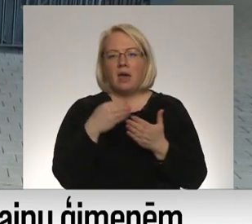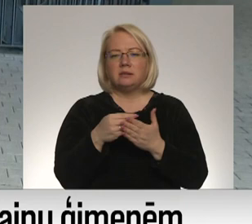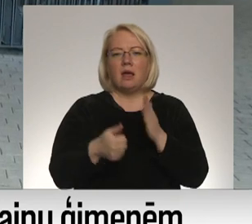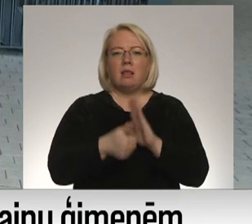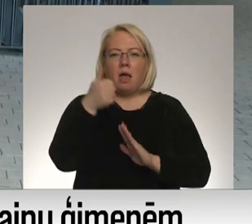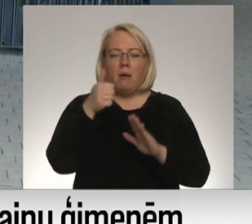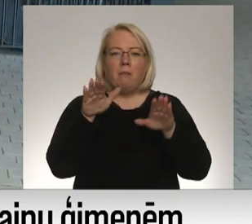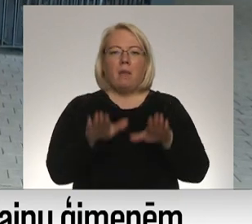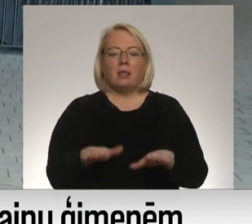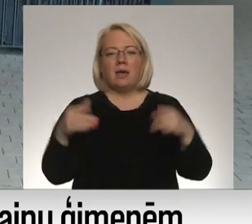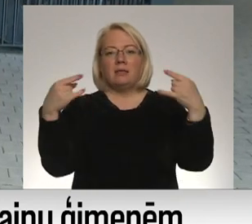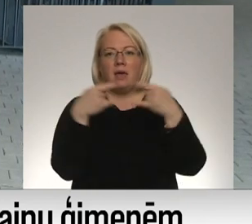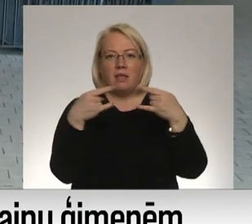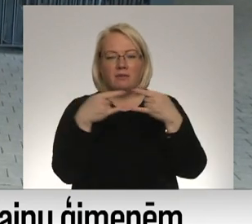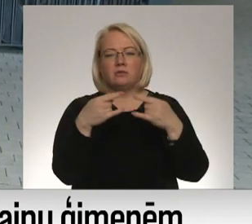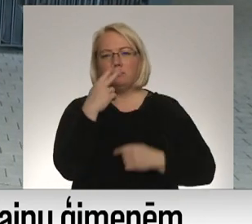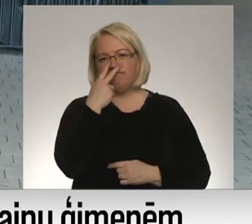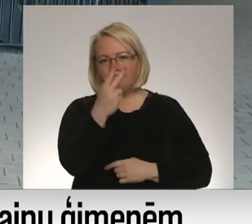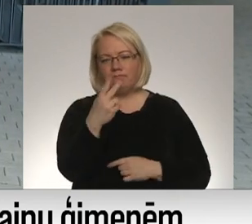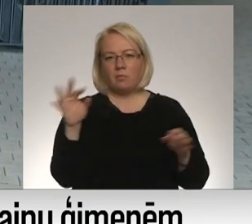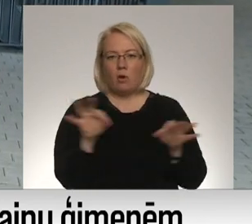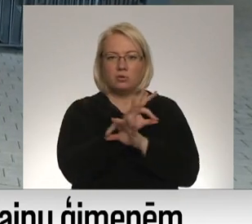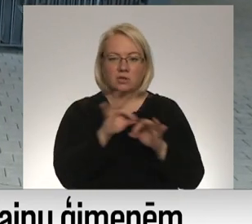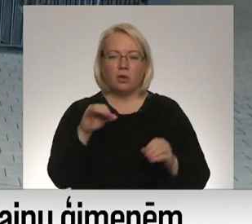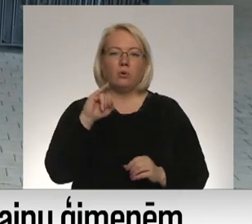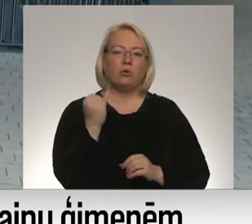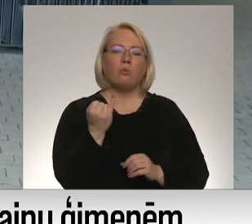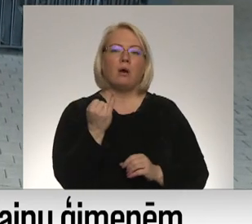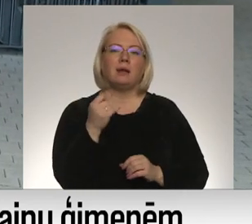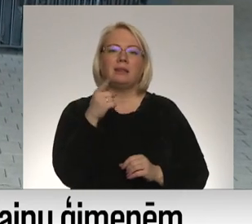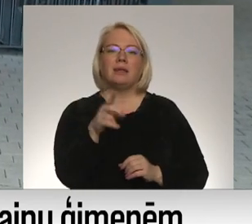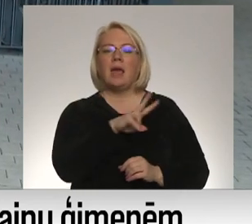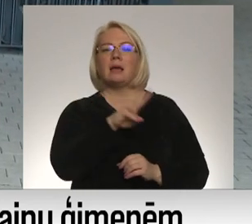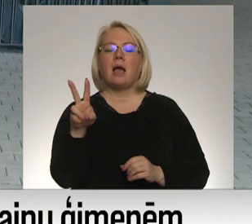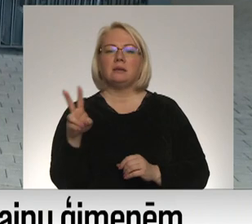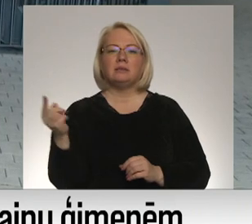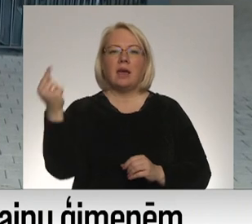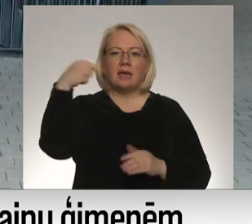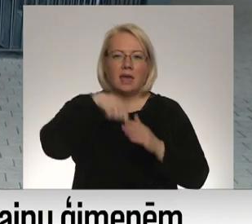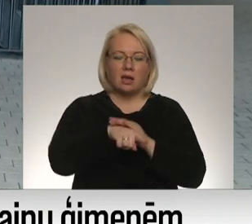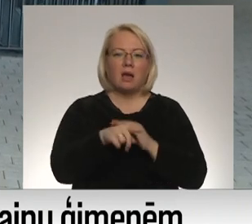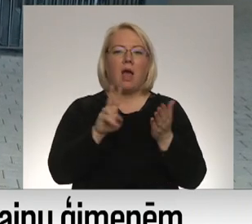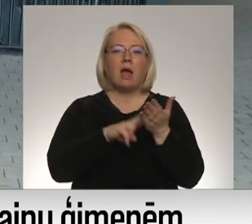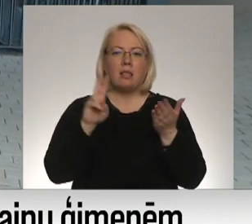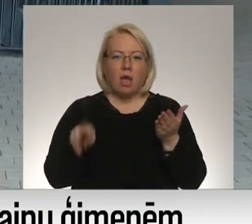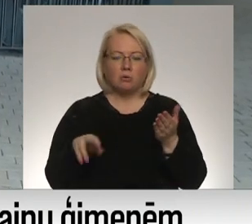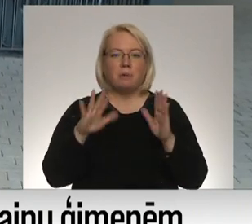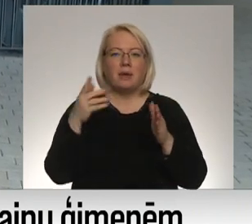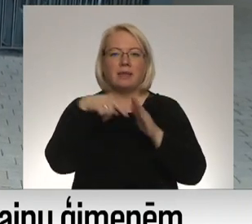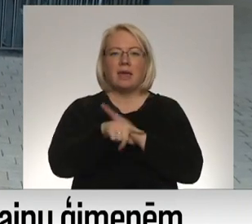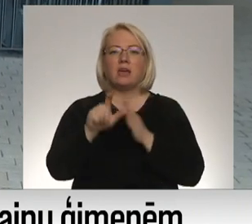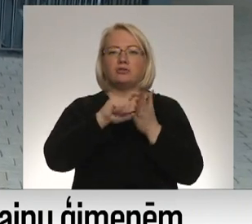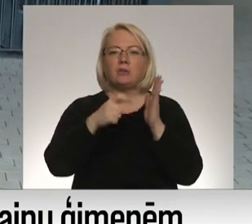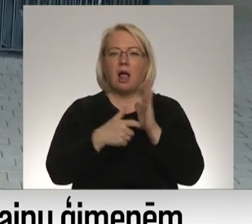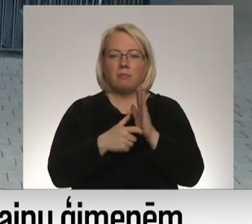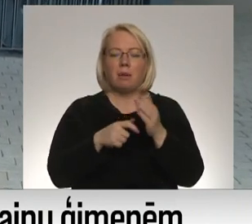palikt pie televīzora ekrāniem un skatīties, jo, protams, tie, kuri atnāks, iekšā laidīsim, bet jāņem vairāk, iekštalpās gan